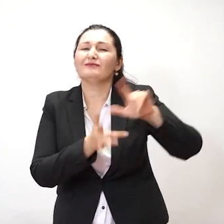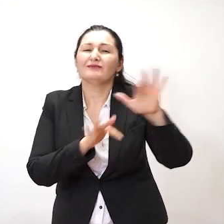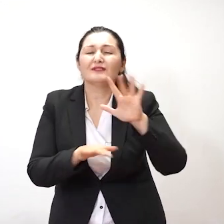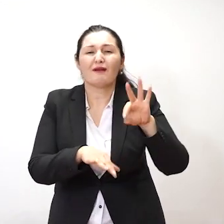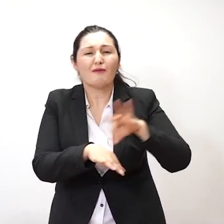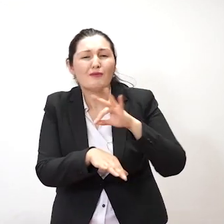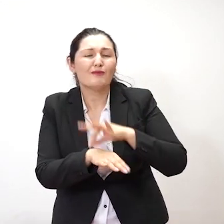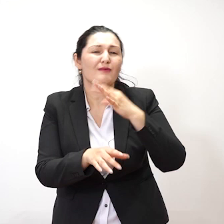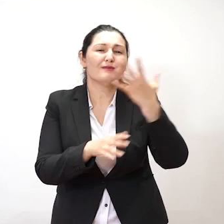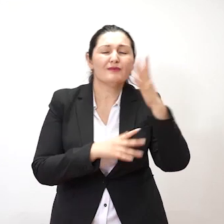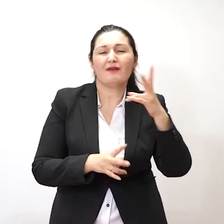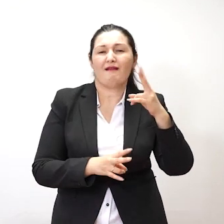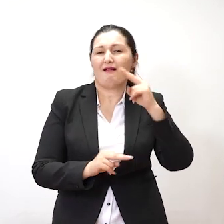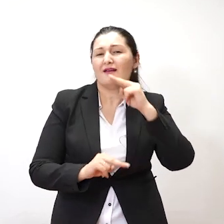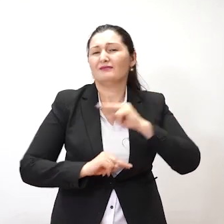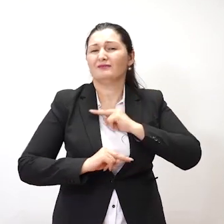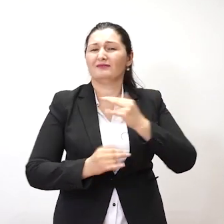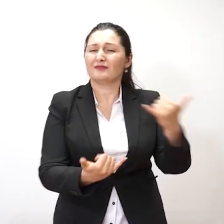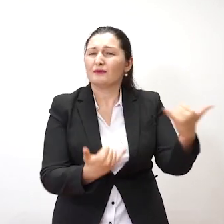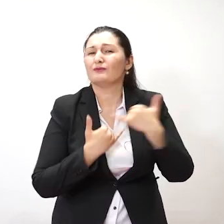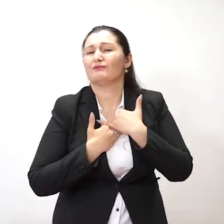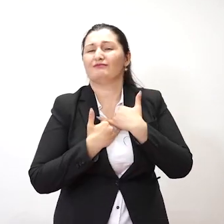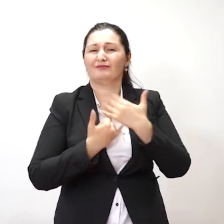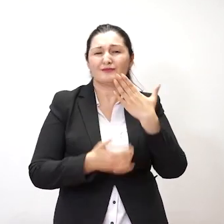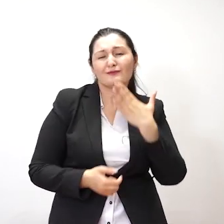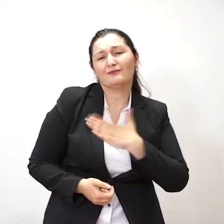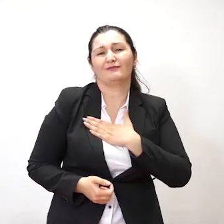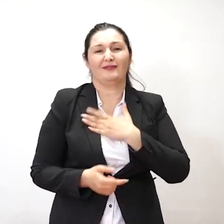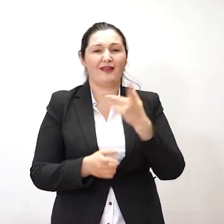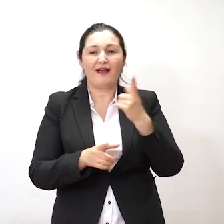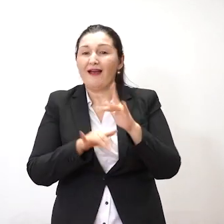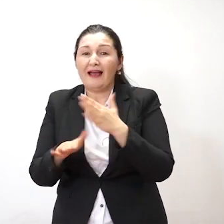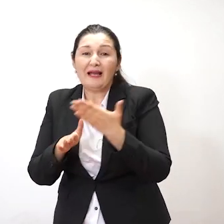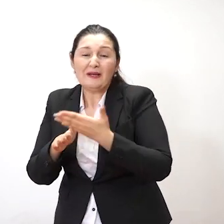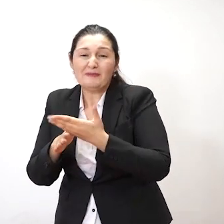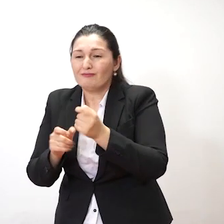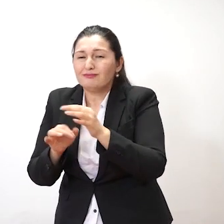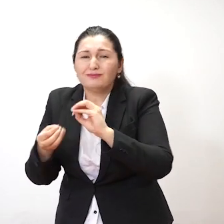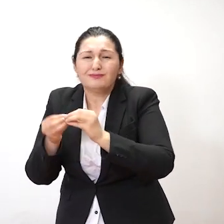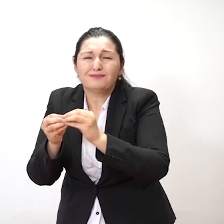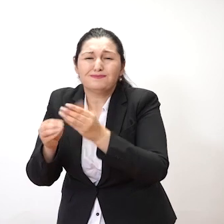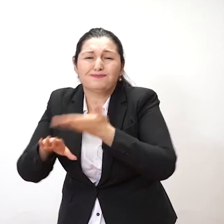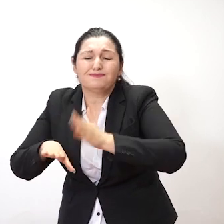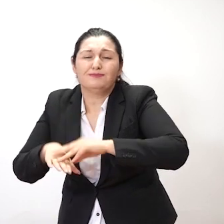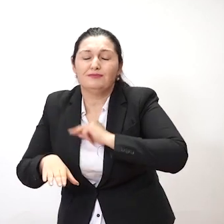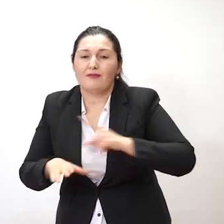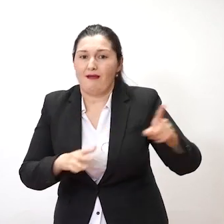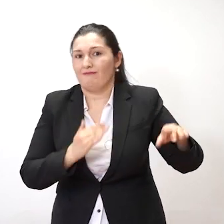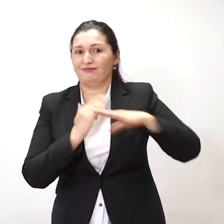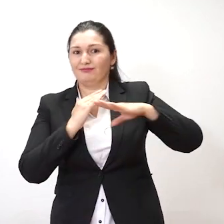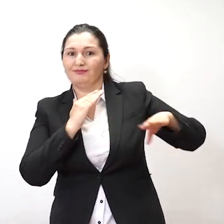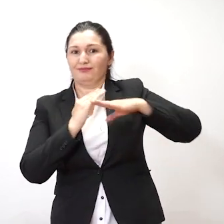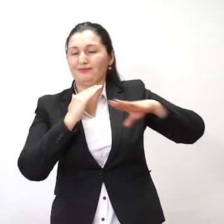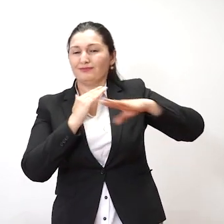که او رو احتیرام می کند دوست می دارد. به کره هاش کمک بیرساند. و خودی همدستی کردند. کمک